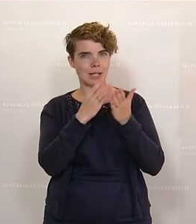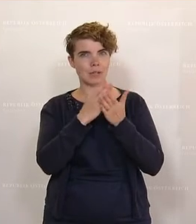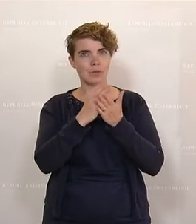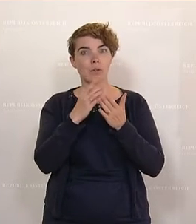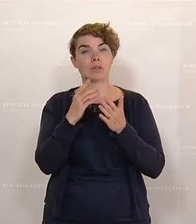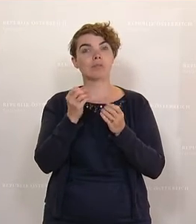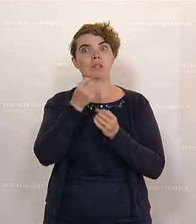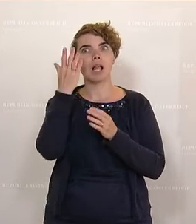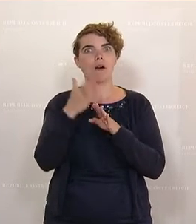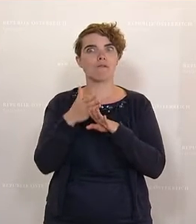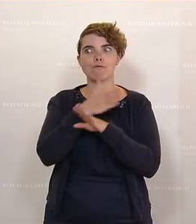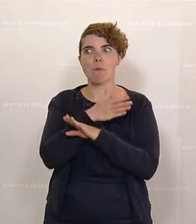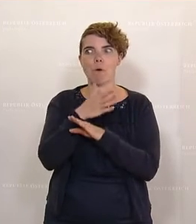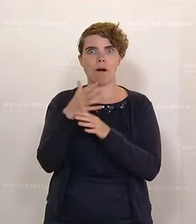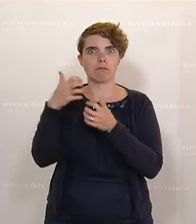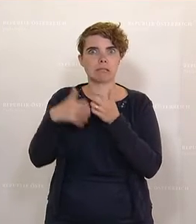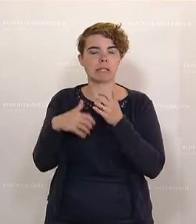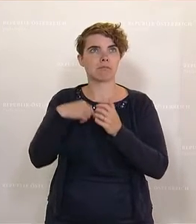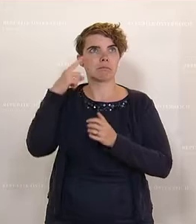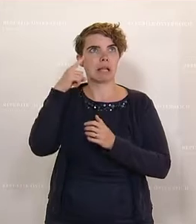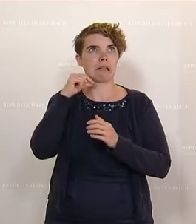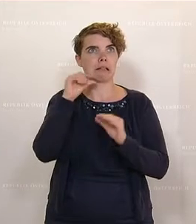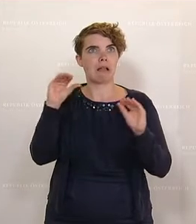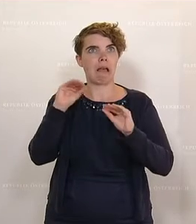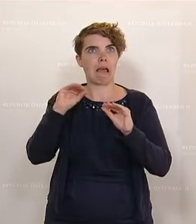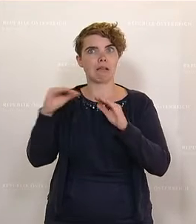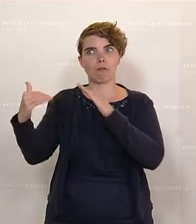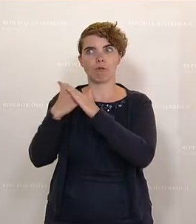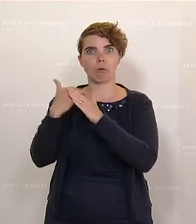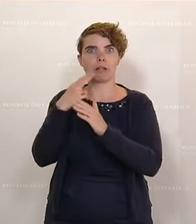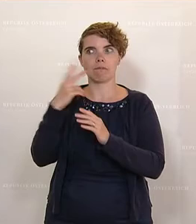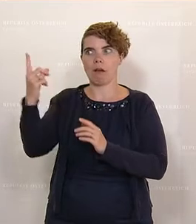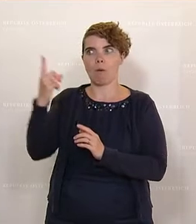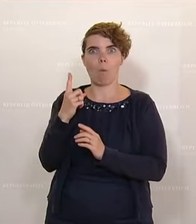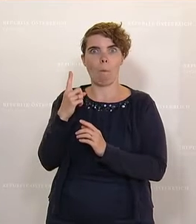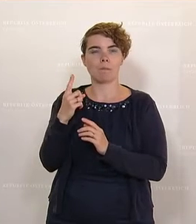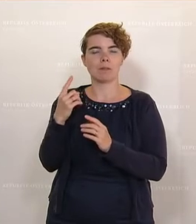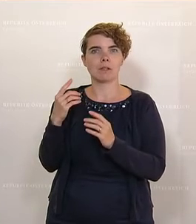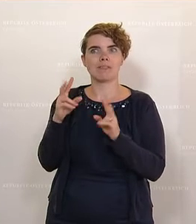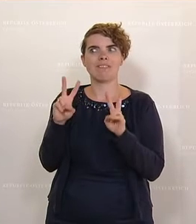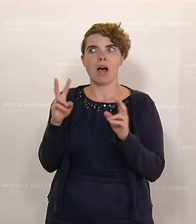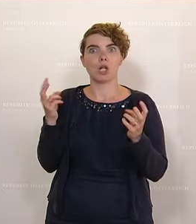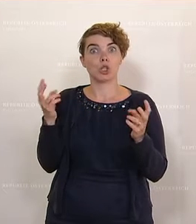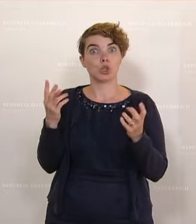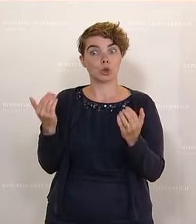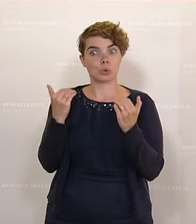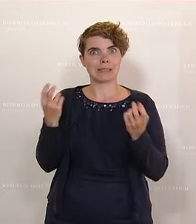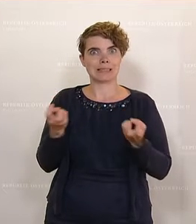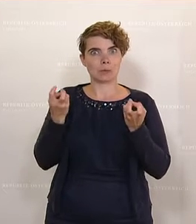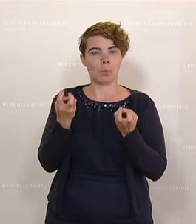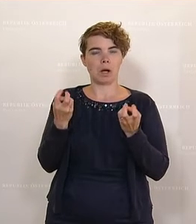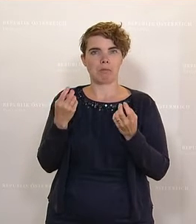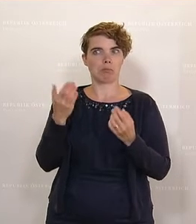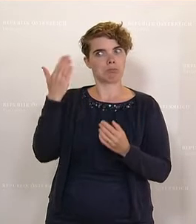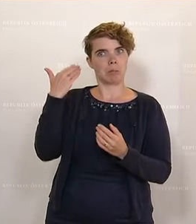dem Krieg gar nicht mehr an den echten Flüchtling gedacht, der zu uns kommen könnte und redlich Schutz braucht. Unser System war unter